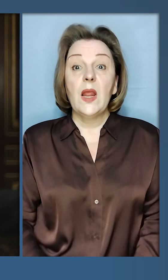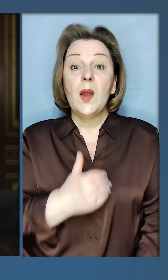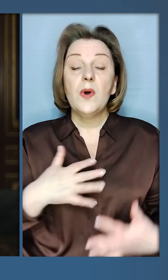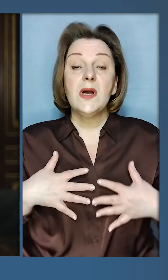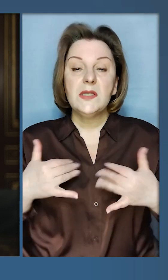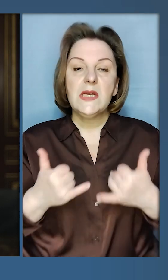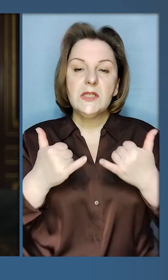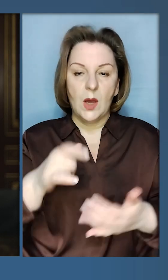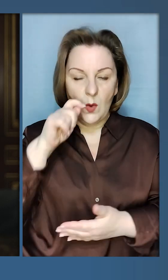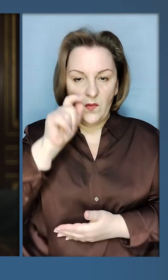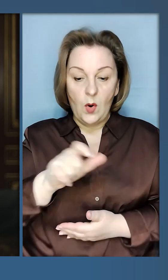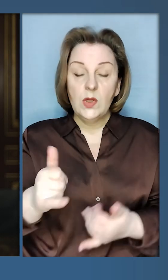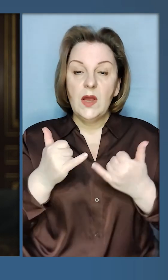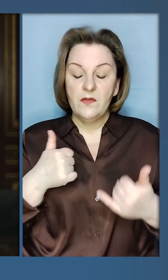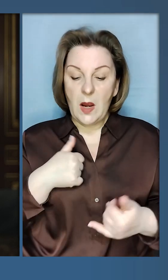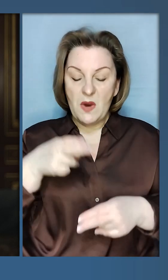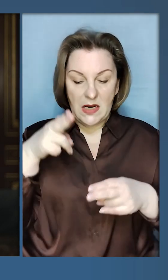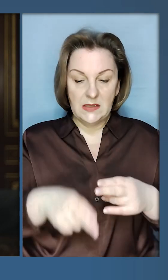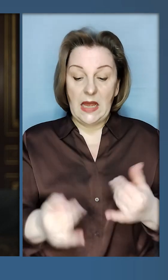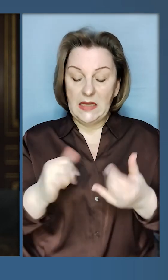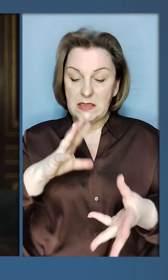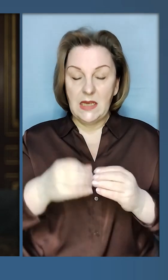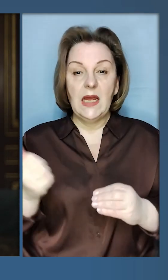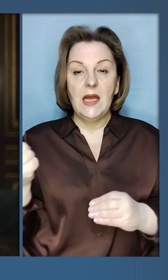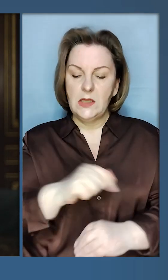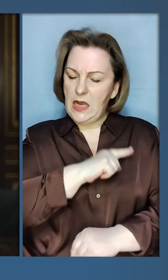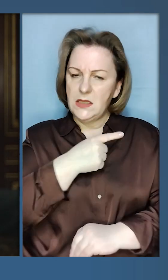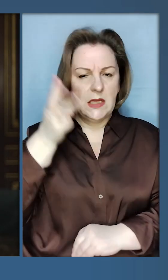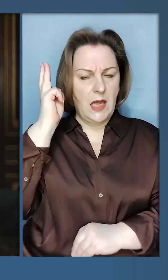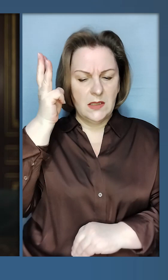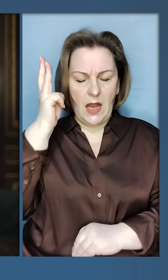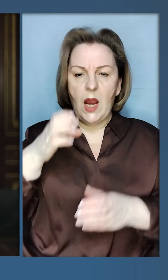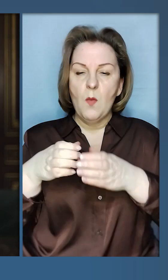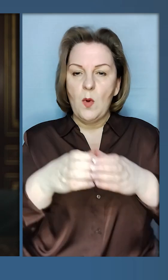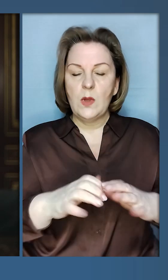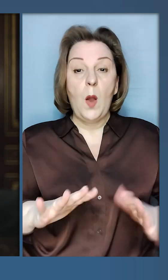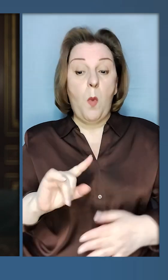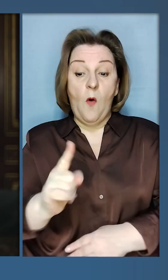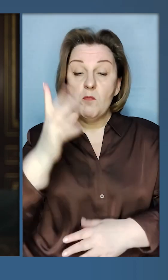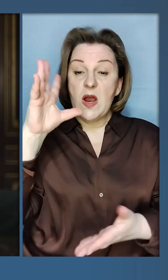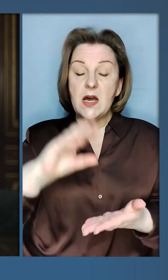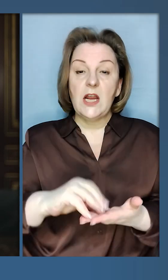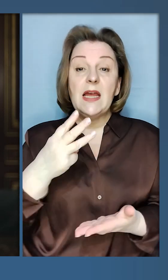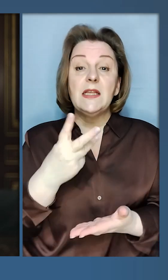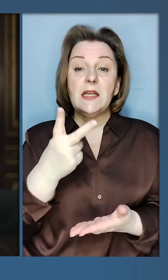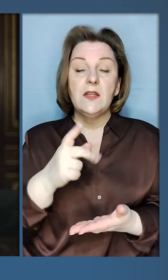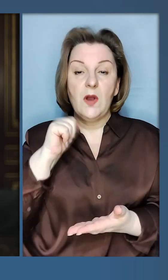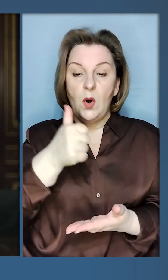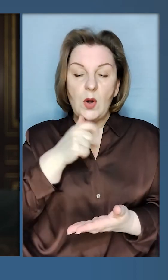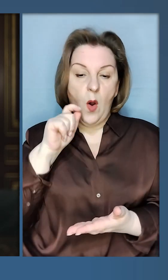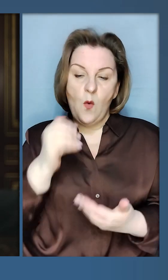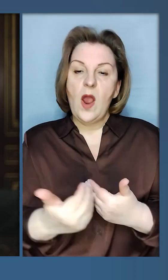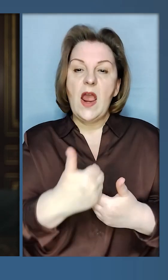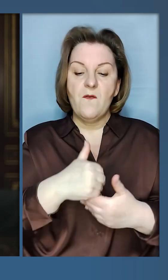Бажаю здоров'я, шановні українці! Сьогодні ми завершуємо цей тиждень сильною дипломатичною подією. Вперше за 32 роки